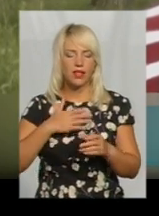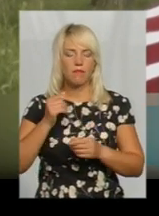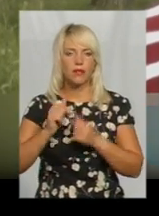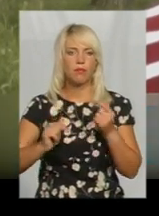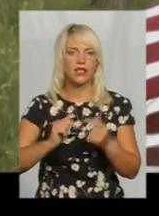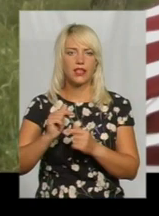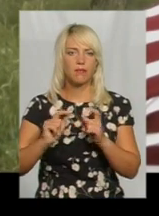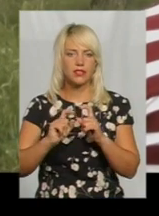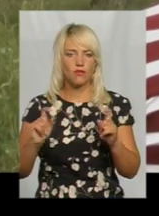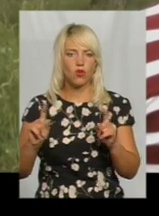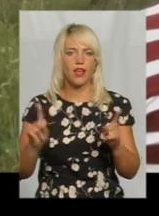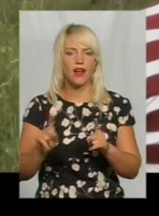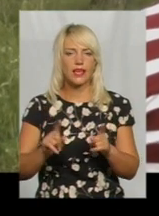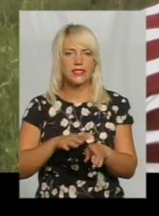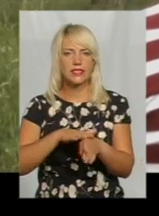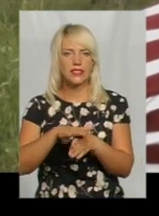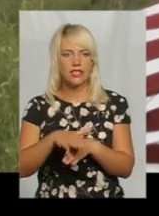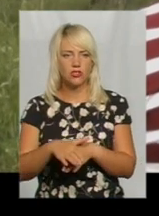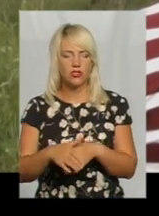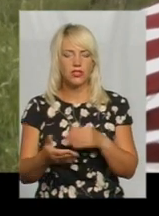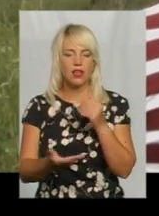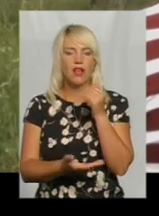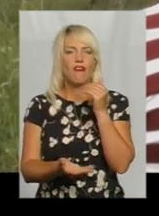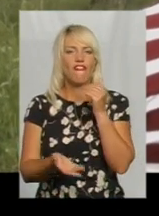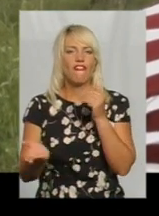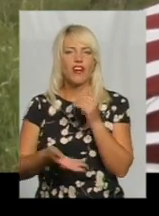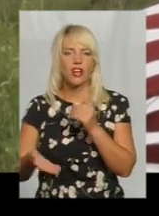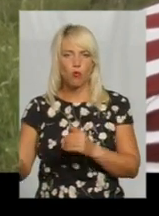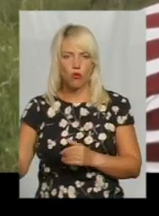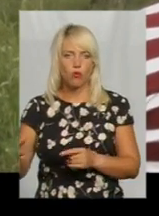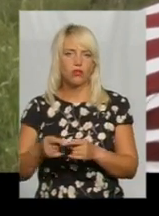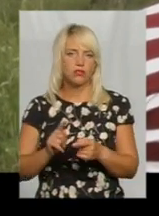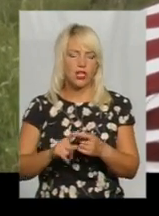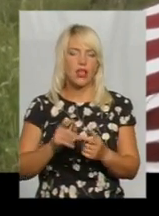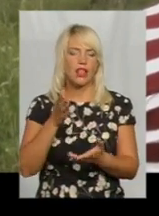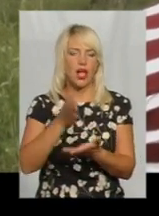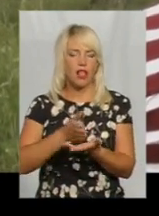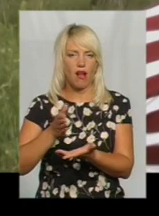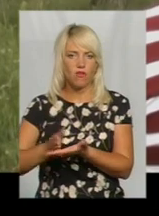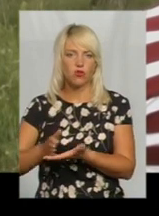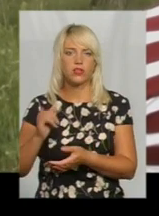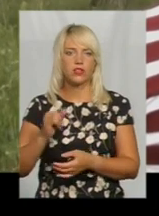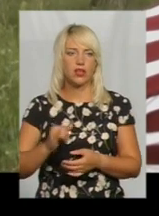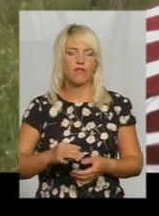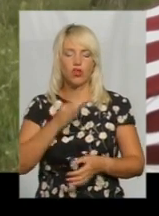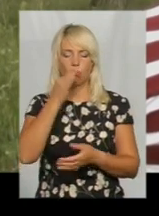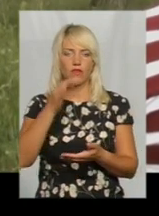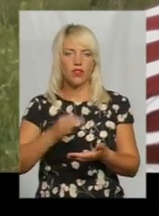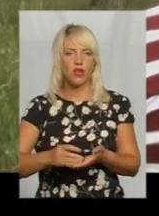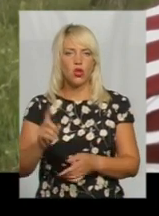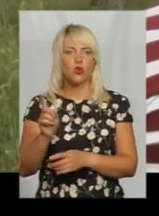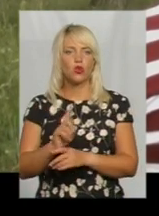здійснює безпосередну вирубку. Всі в наявності відповідають відповідним нормам чинного